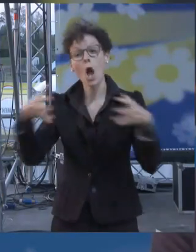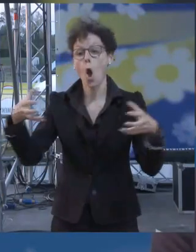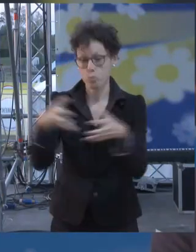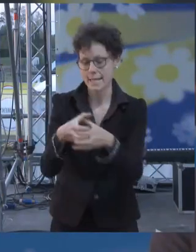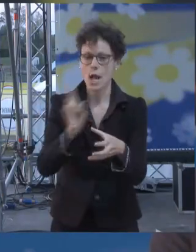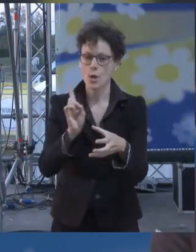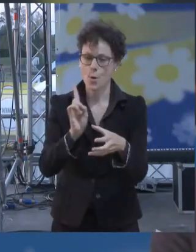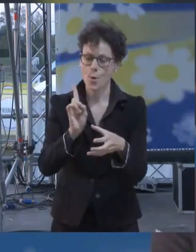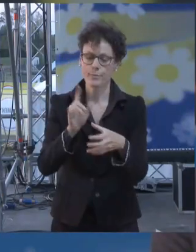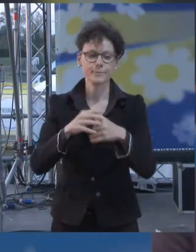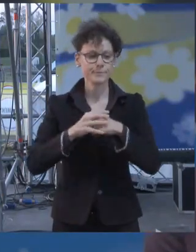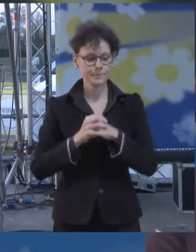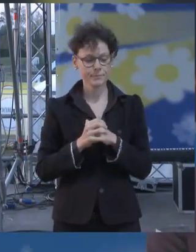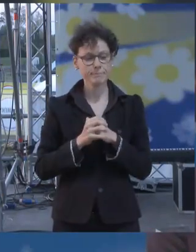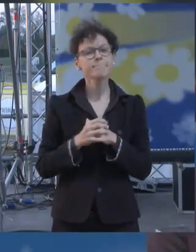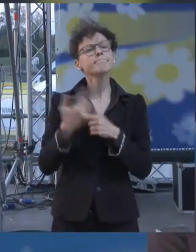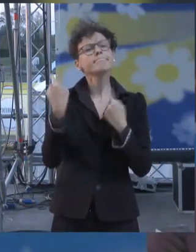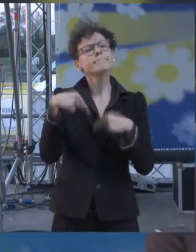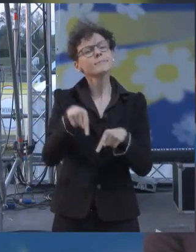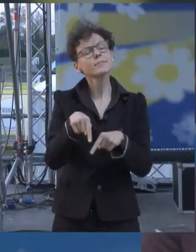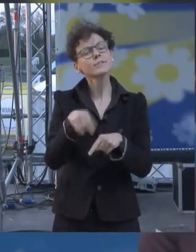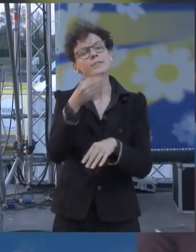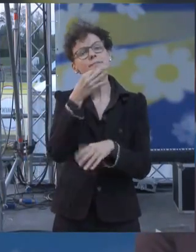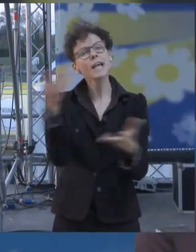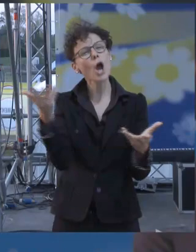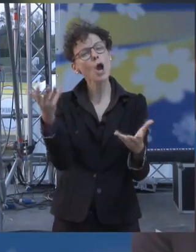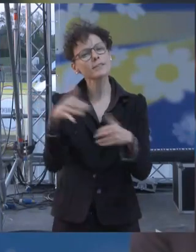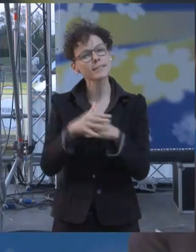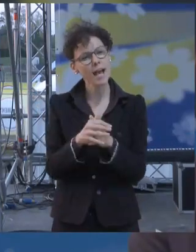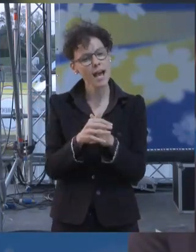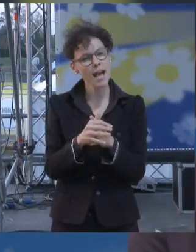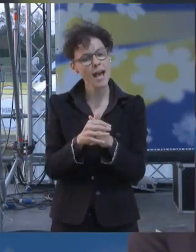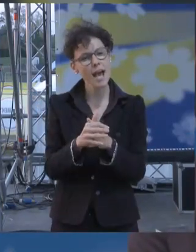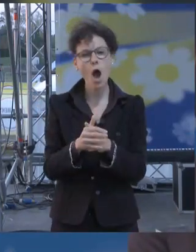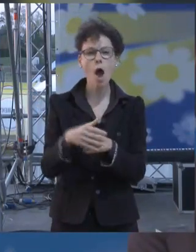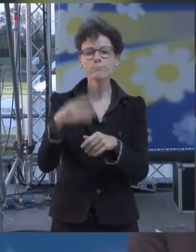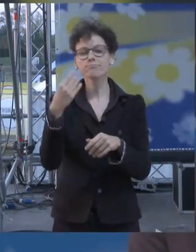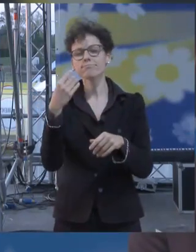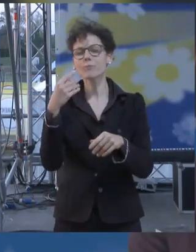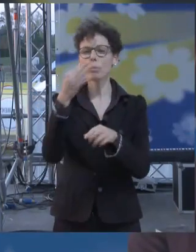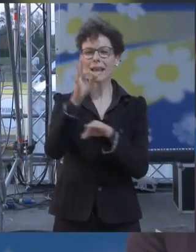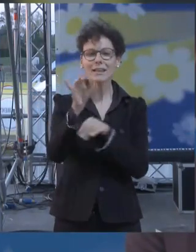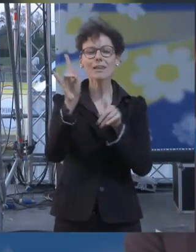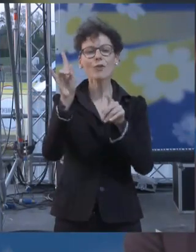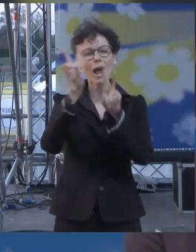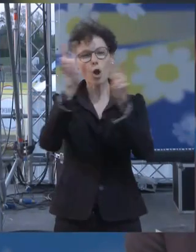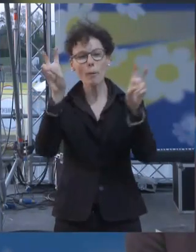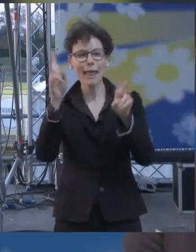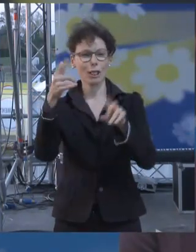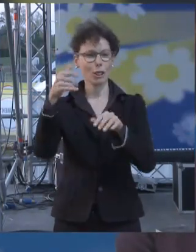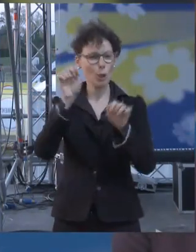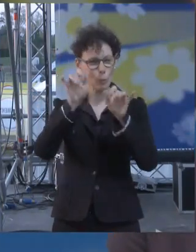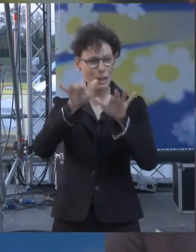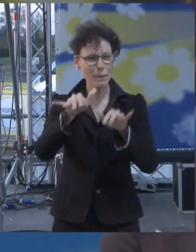più deboli allora cosa significa? significa ad esempio mettere al centro il tema dell'inquinamento dell'aria dell'ambiente